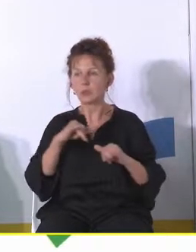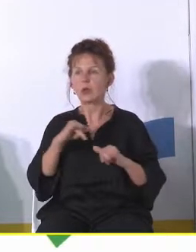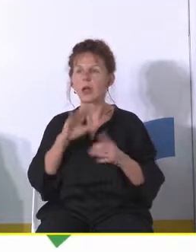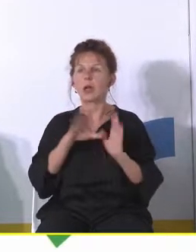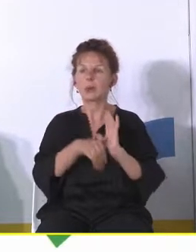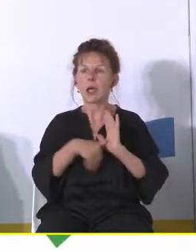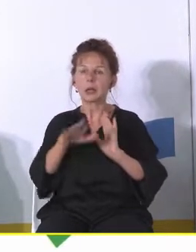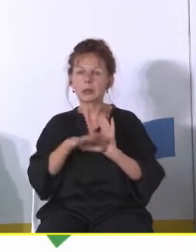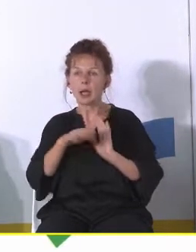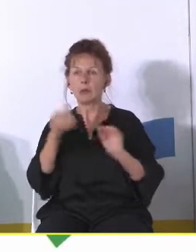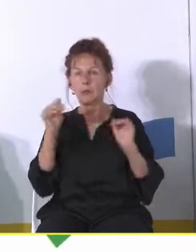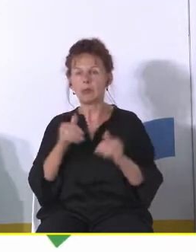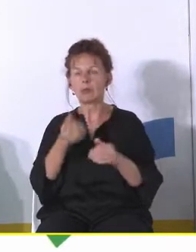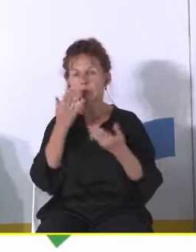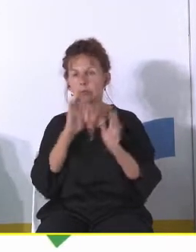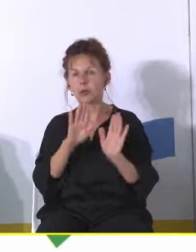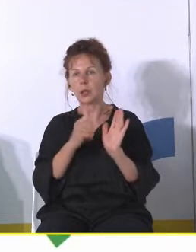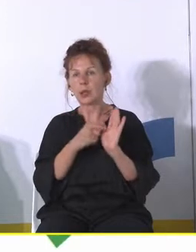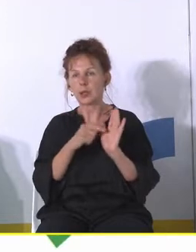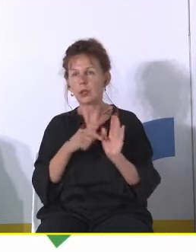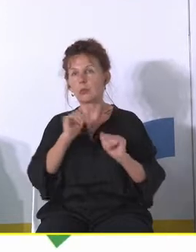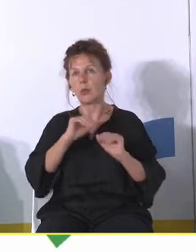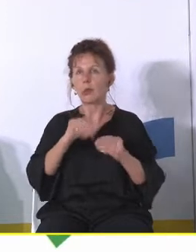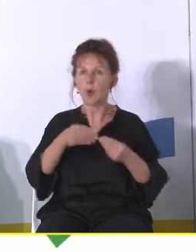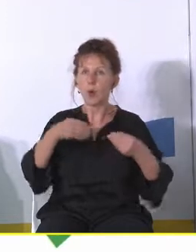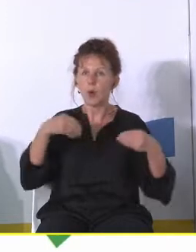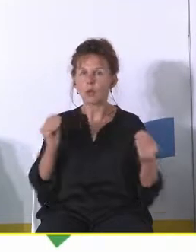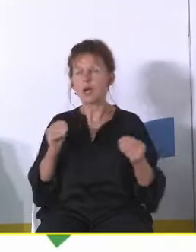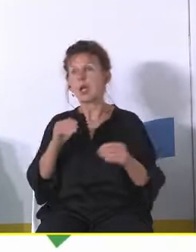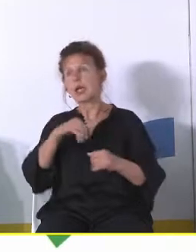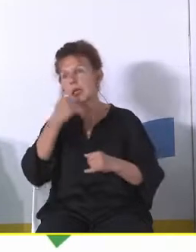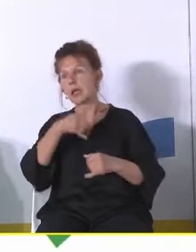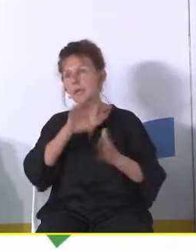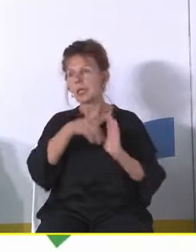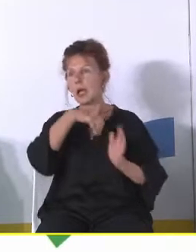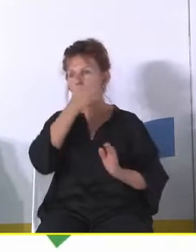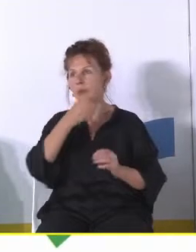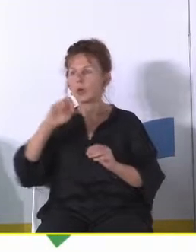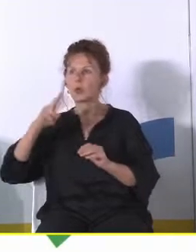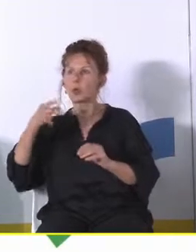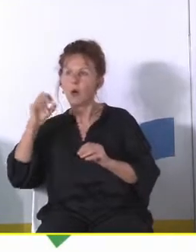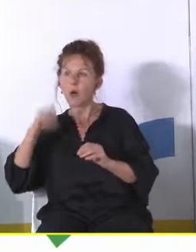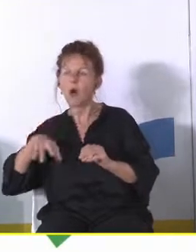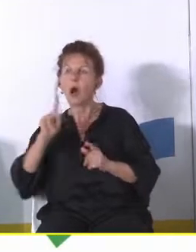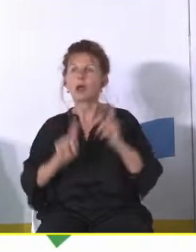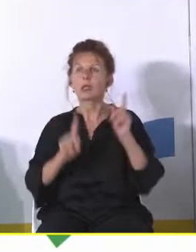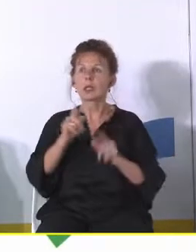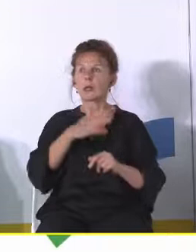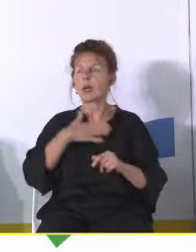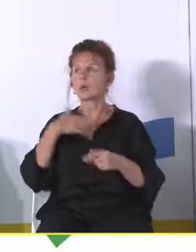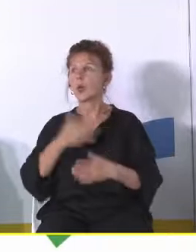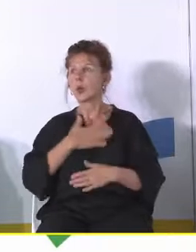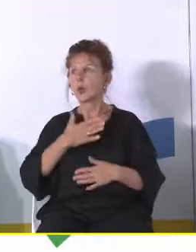ten obszar mogą kreować bo też myślę że różne doświadczenia w Polsce jedni sobie lepiej inni gorzej radzą natomiast czasami mam wrażenie